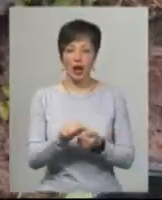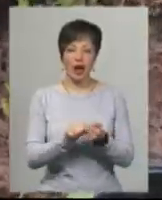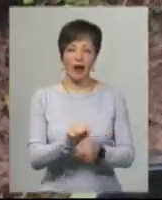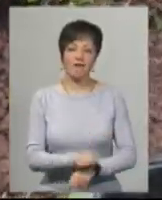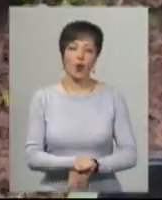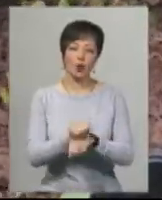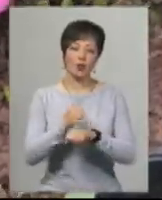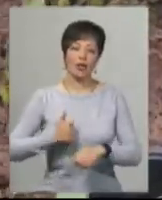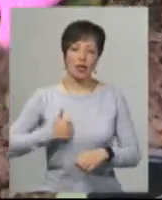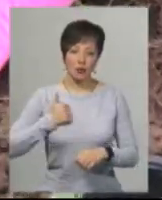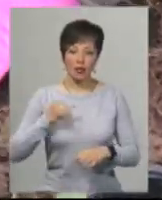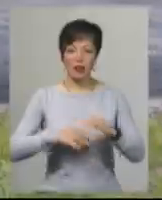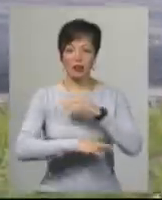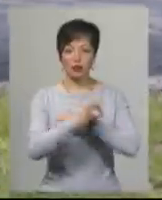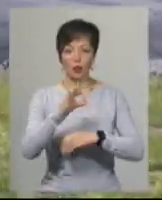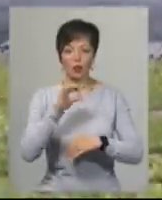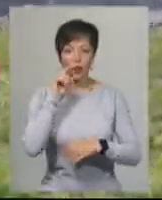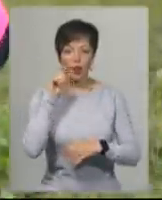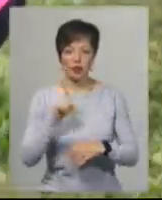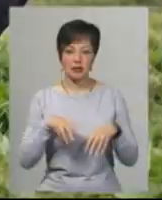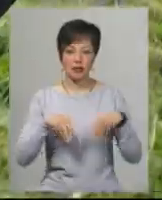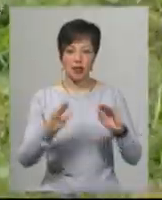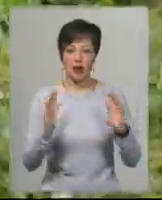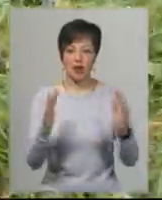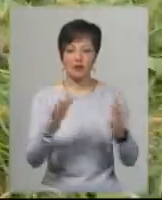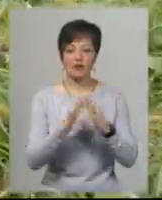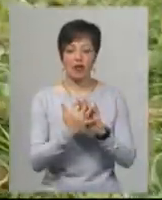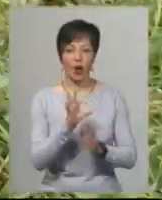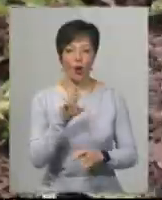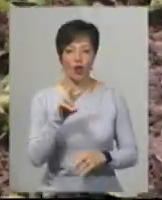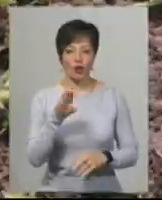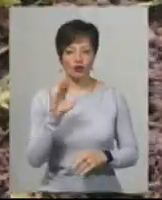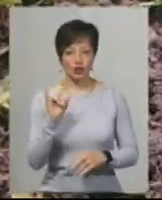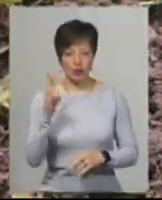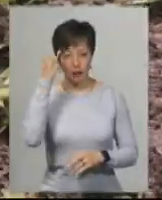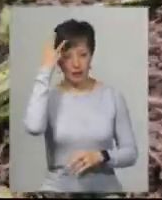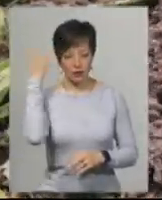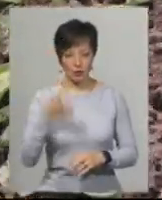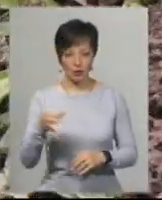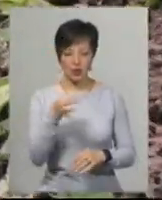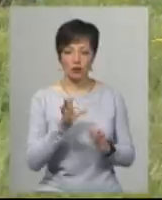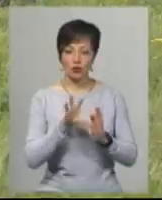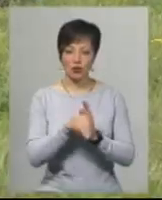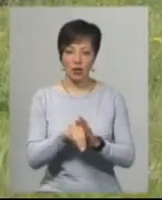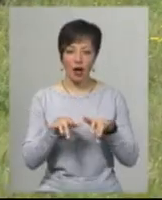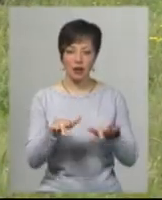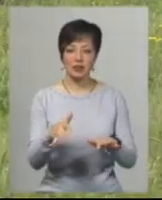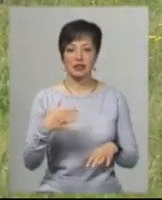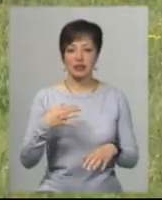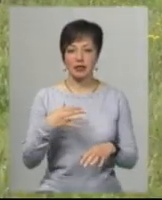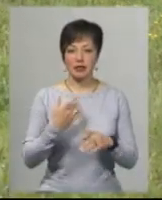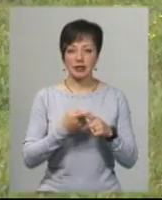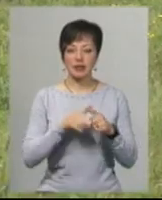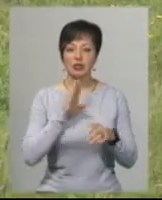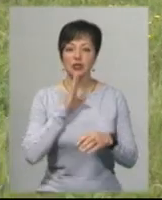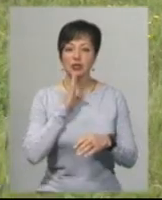на Сході України, засадили на Алеї Героїв Небесної Сотні в селі Олешин, що на Хмельниччині. Долучилась до цієї акції Віра Вовк, її син, наразі п